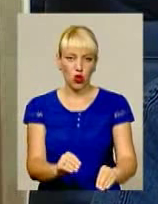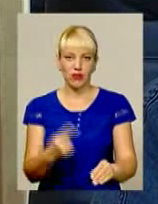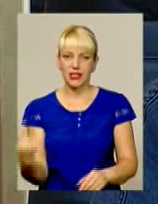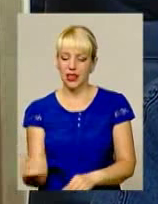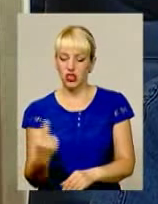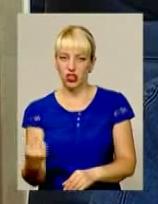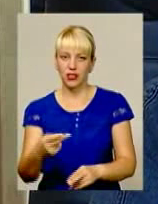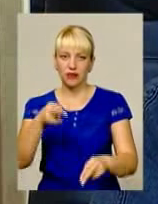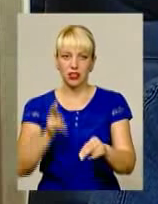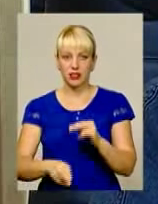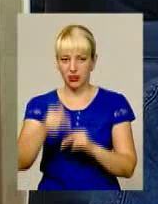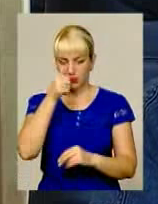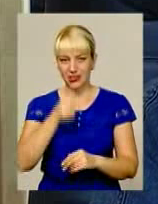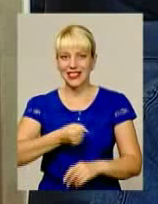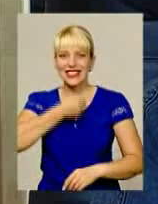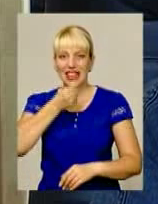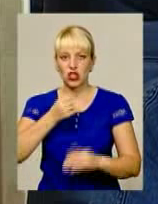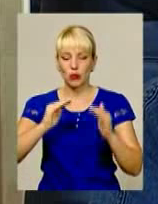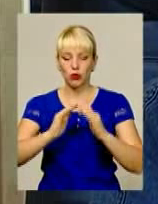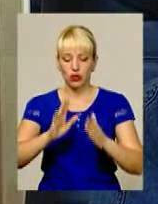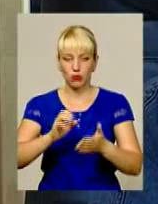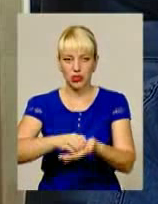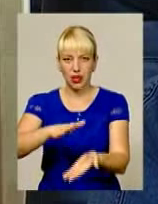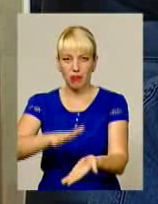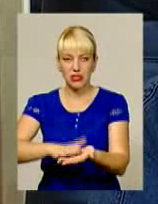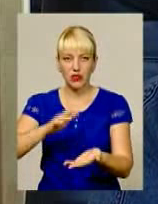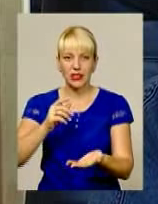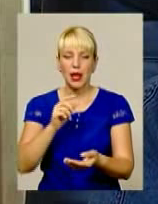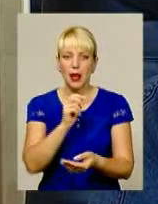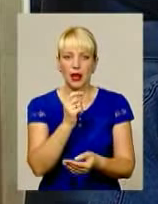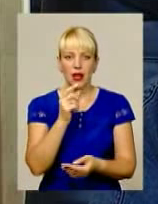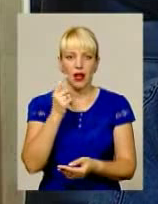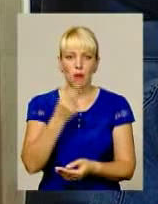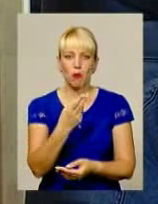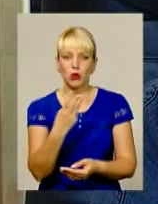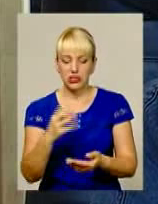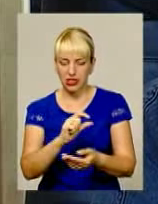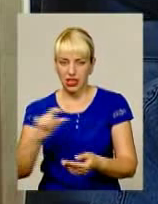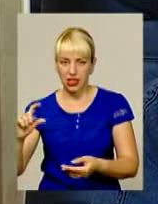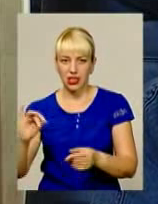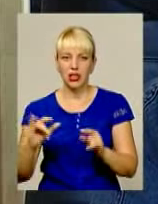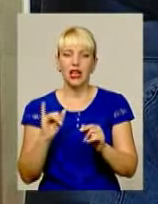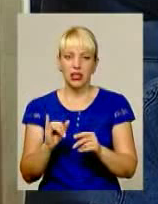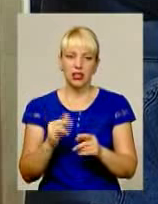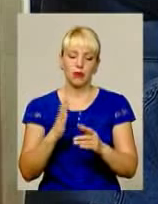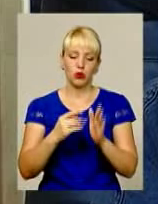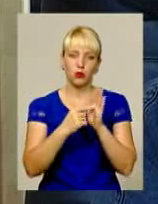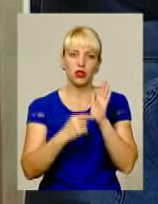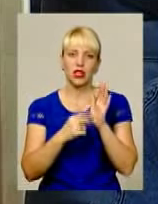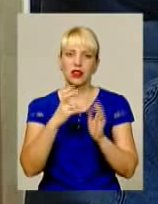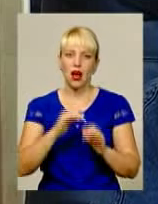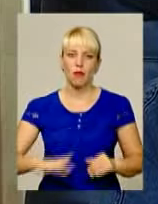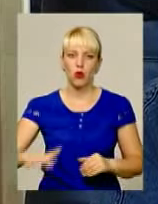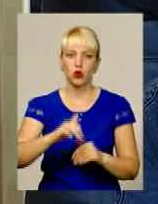в кінці місяця старший будинок знімає показники лічильника, вони діляться на загальну площадь будинку і пропорційно на